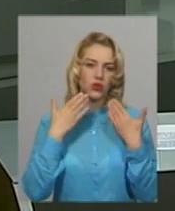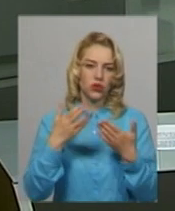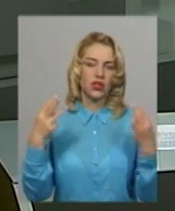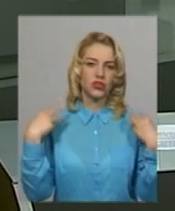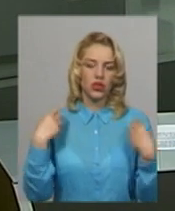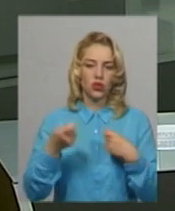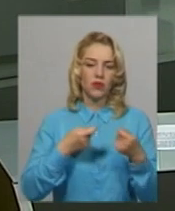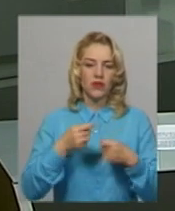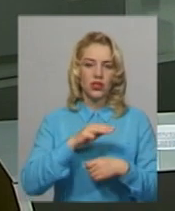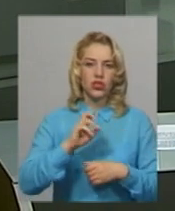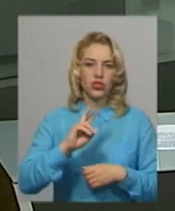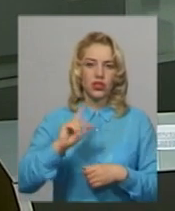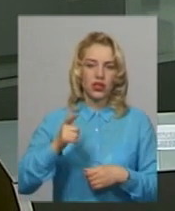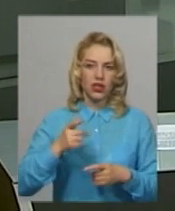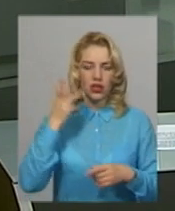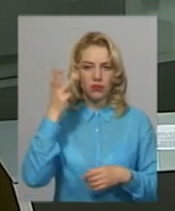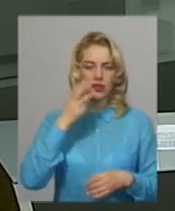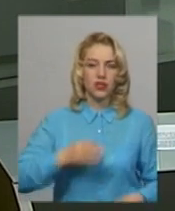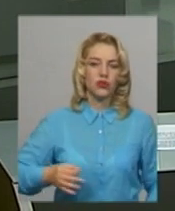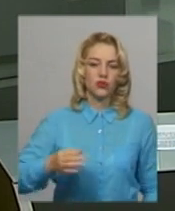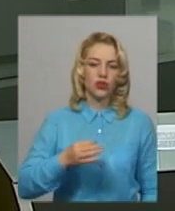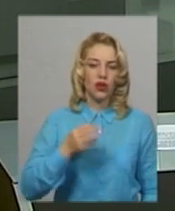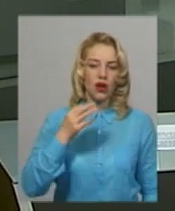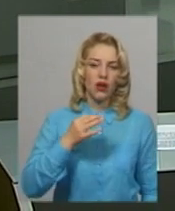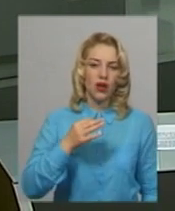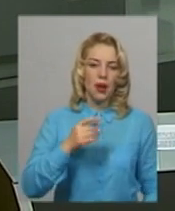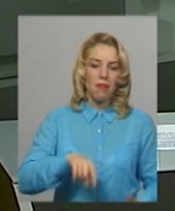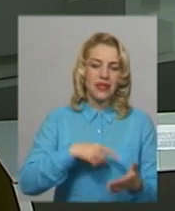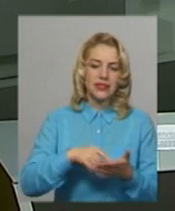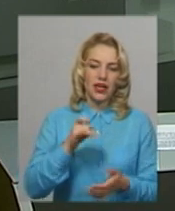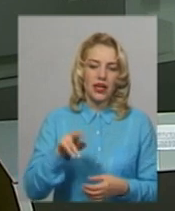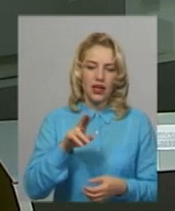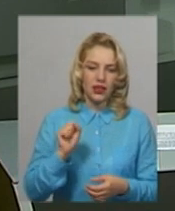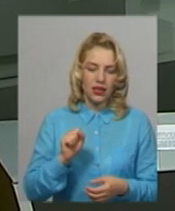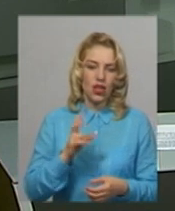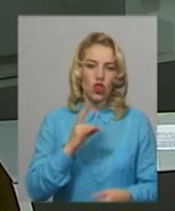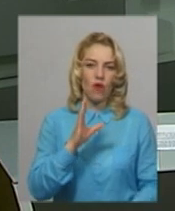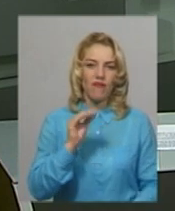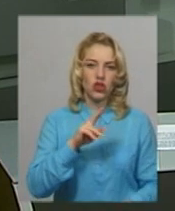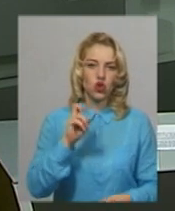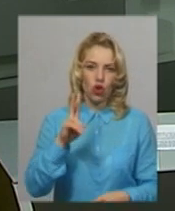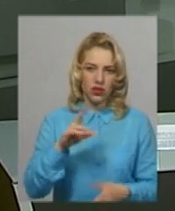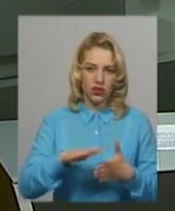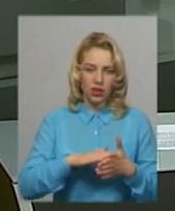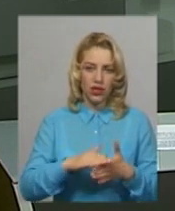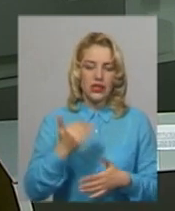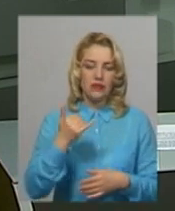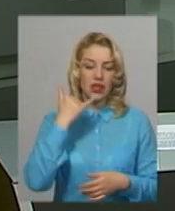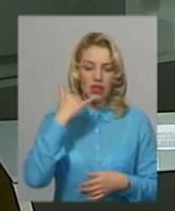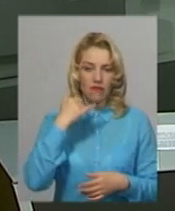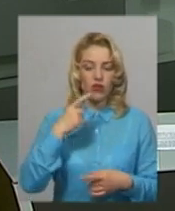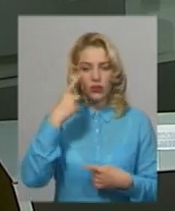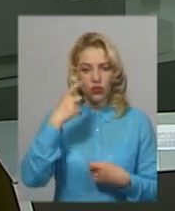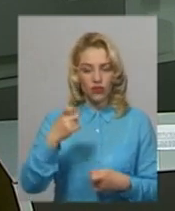управління житлово-комунального господарства Хмельницької міської ради Василя Новачка. У телефонній розмові з нашим кореспондентом він